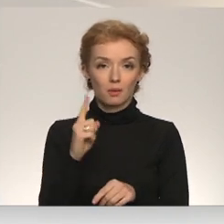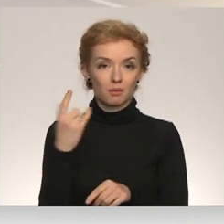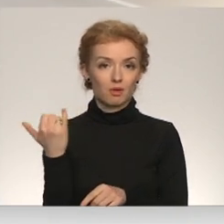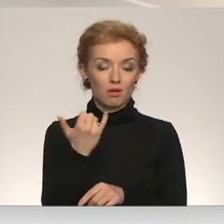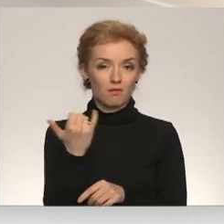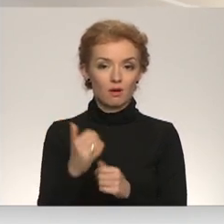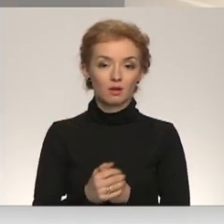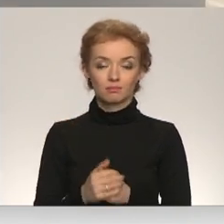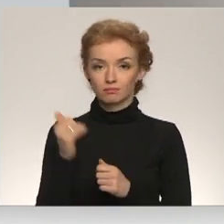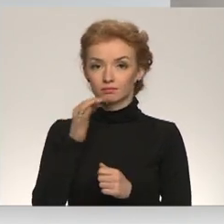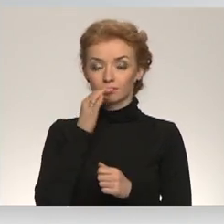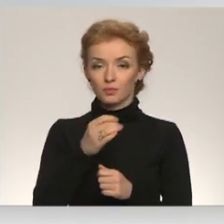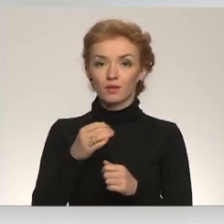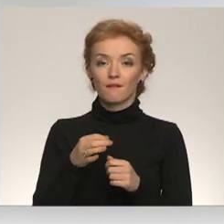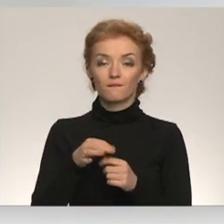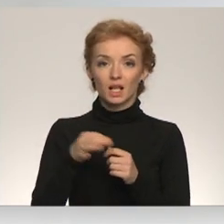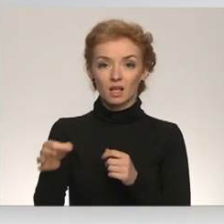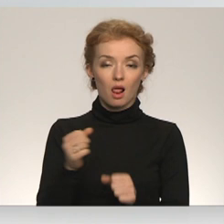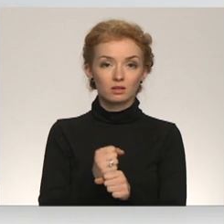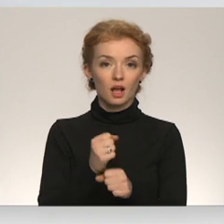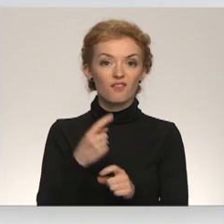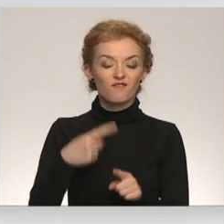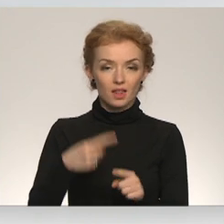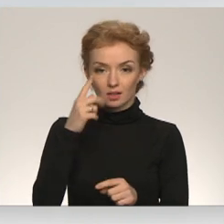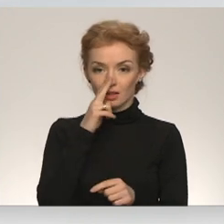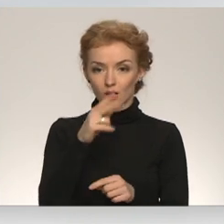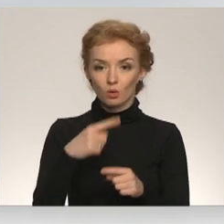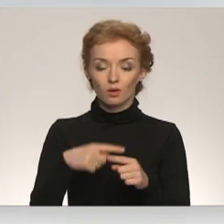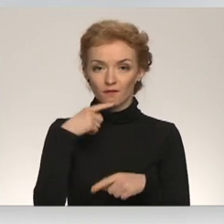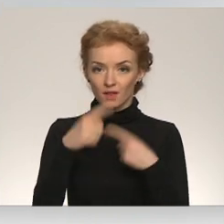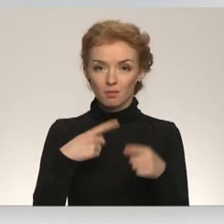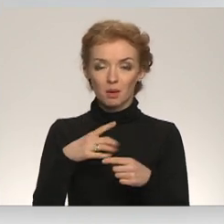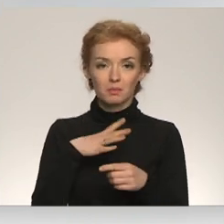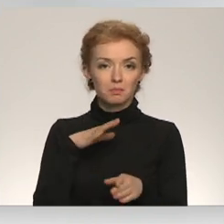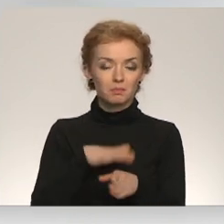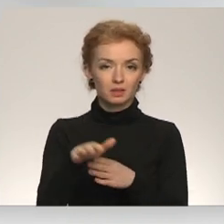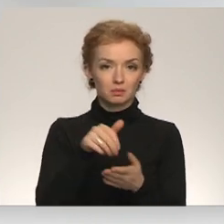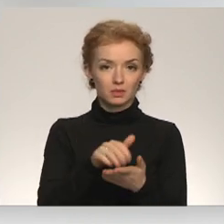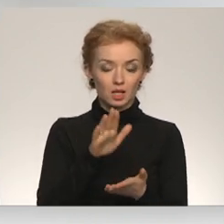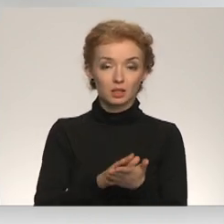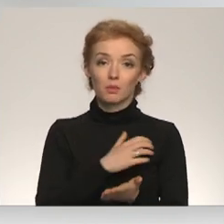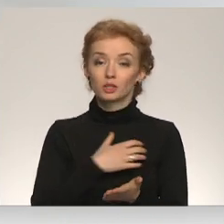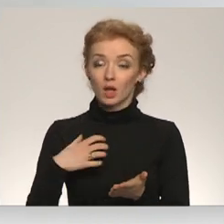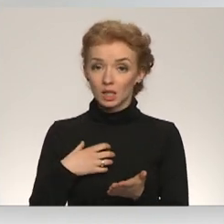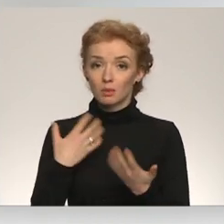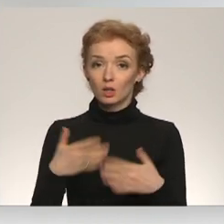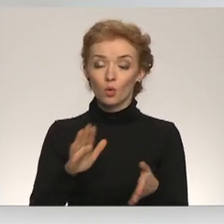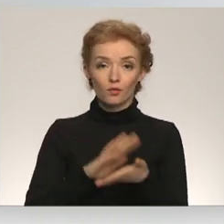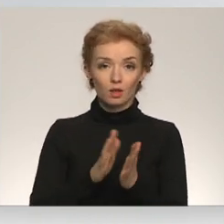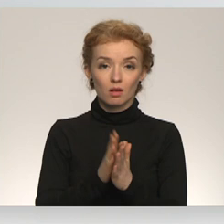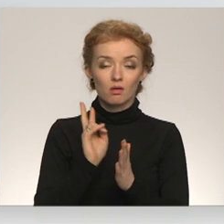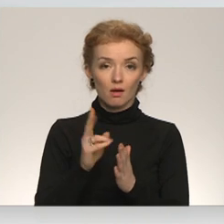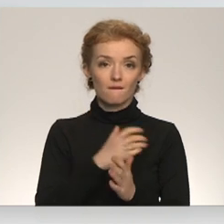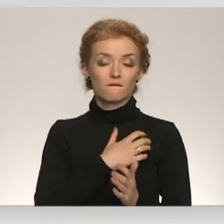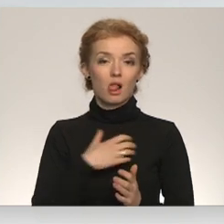janvārī. Filiāli strādāja reizi nedēļā un vienmēr pierakstīja pilns. Ašvaldība vienosies, ka tieši vadības